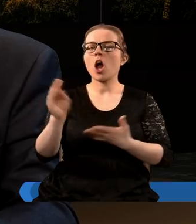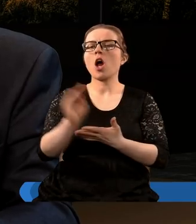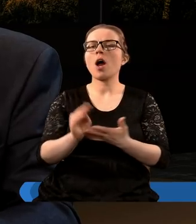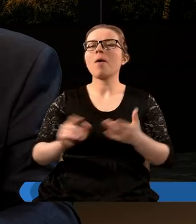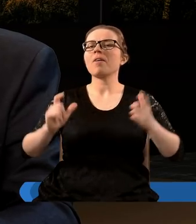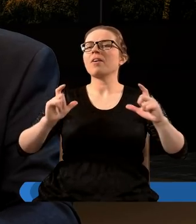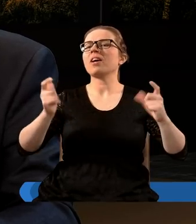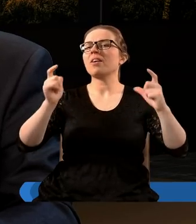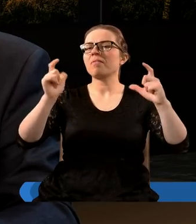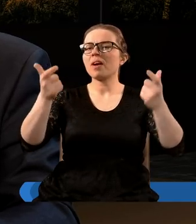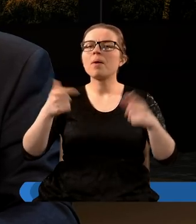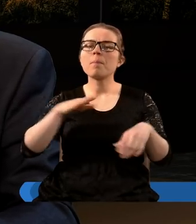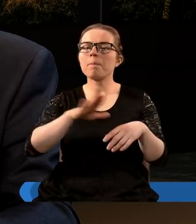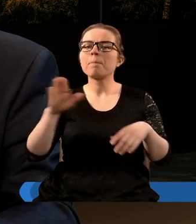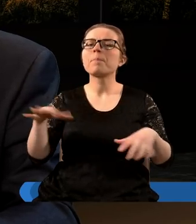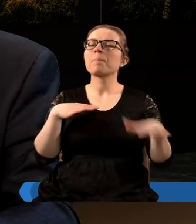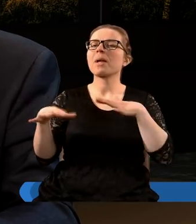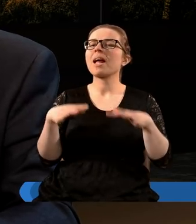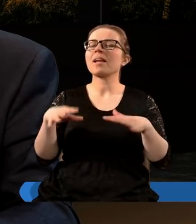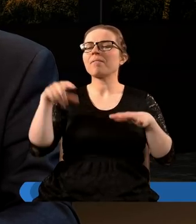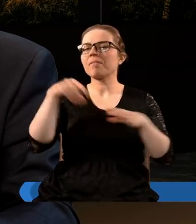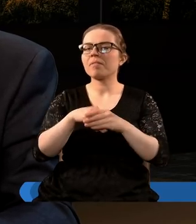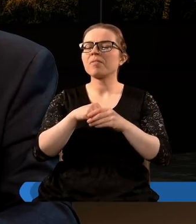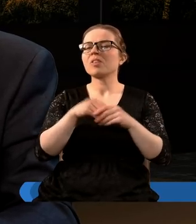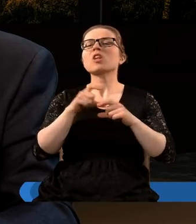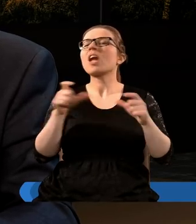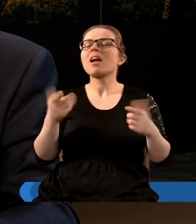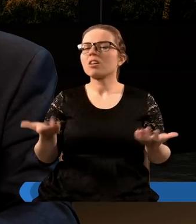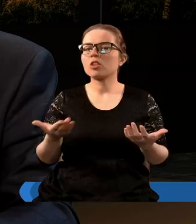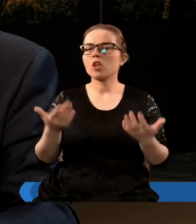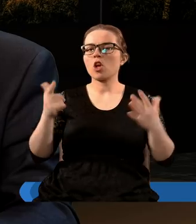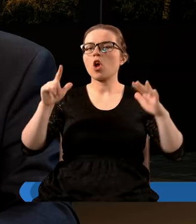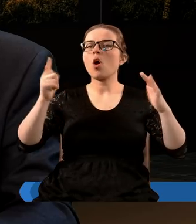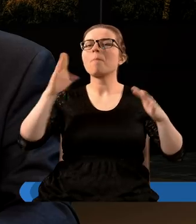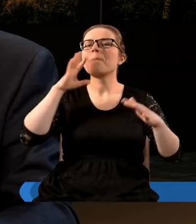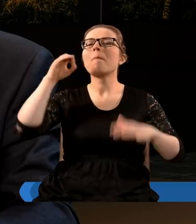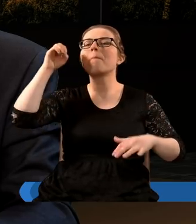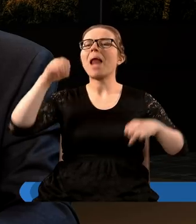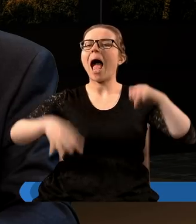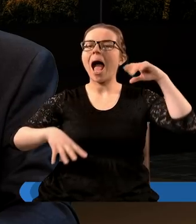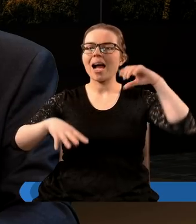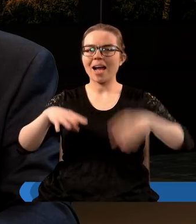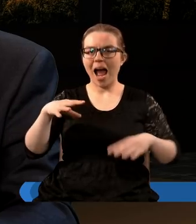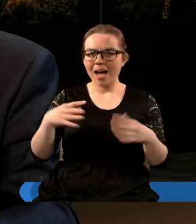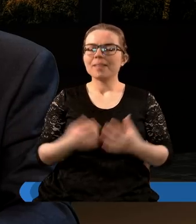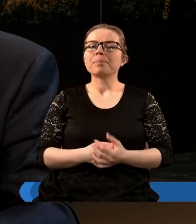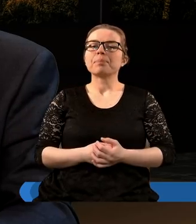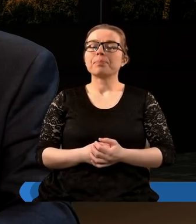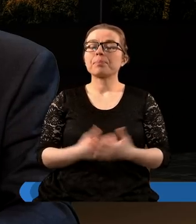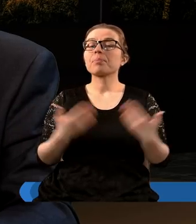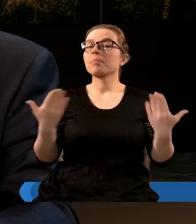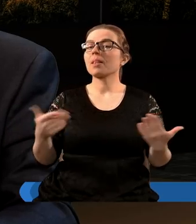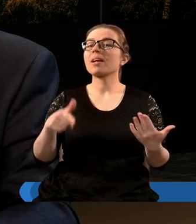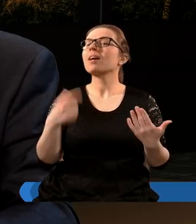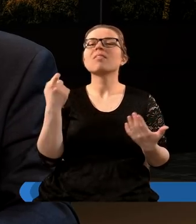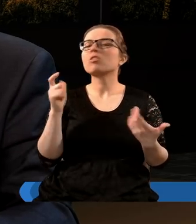wydarzeń mających miejsce w czasie siódmej plagi. Natomiast w